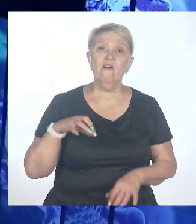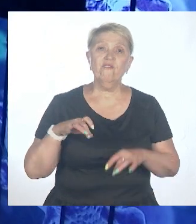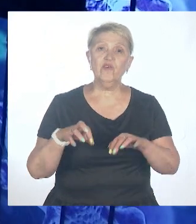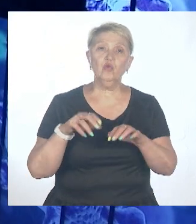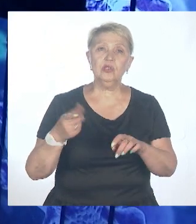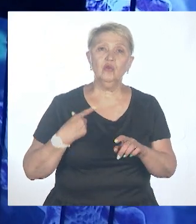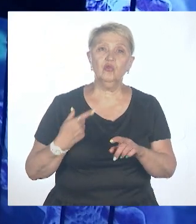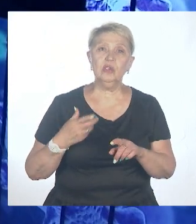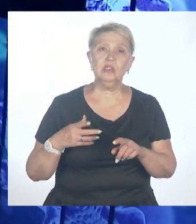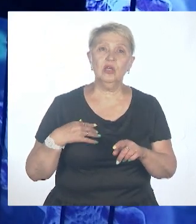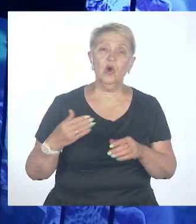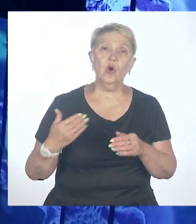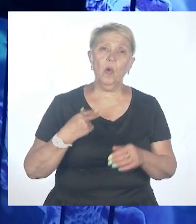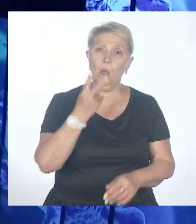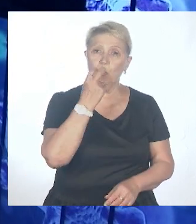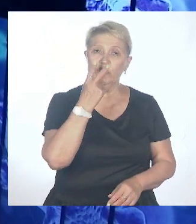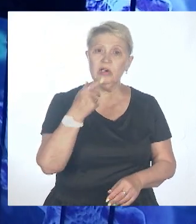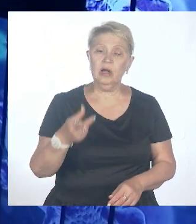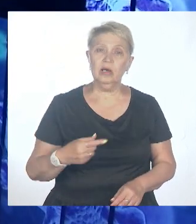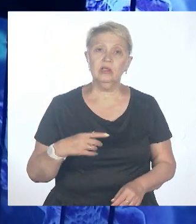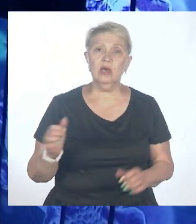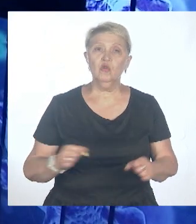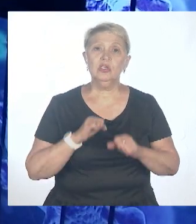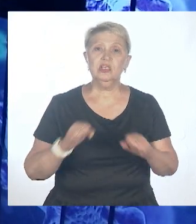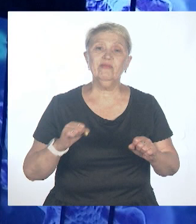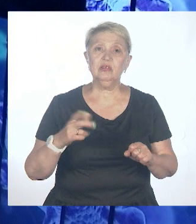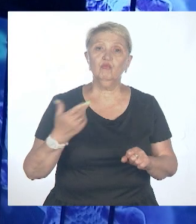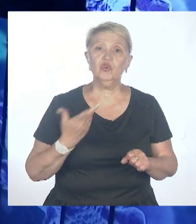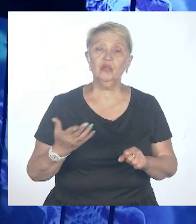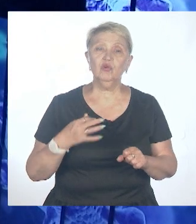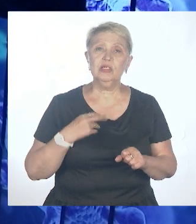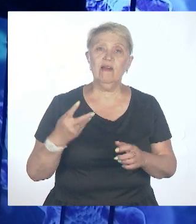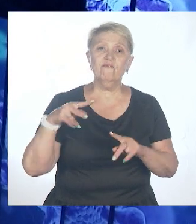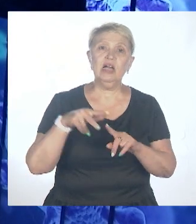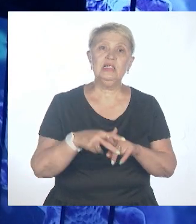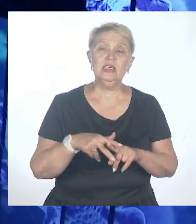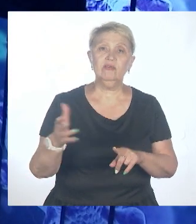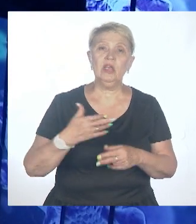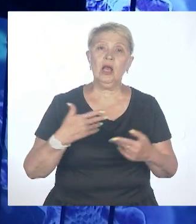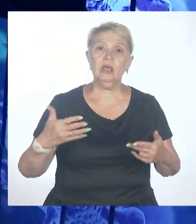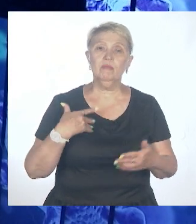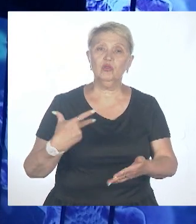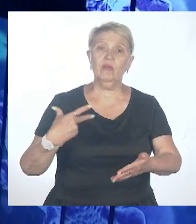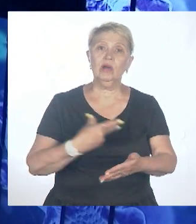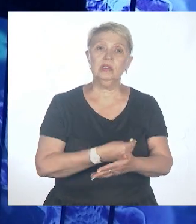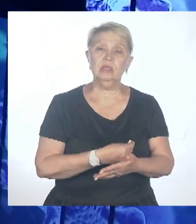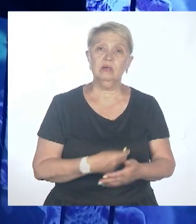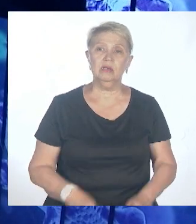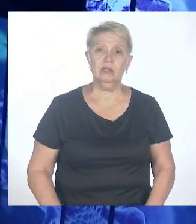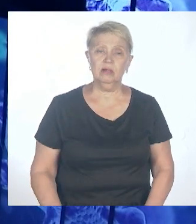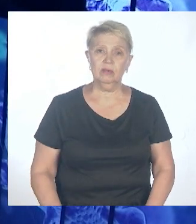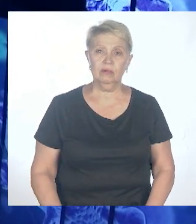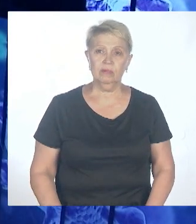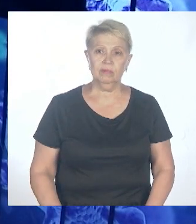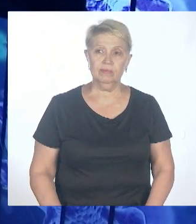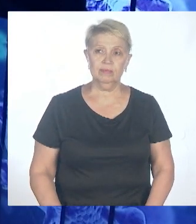Соответственно, ну, насколько я понимаю, невозможно воздействовать на вирусы, каким-то, не вакцинам, каким-то другим средствам, ровно на, я не знаю, как